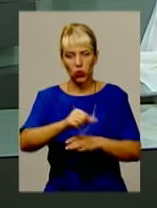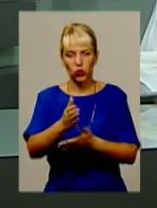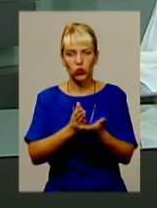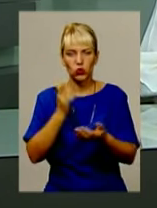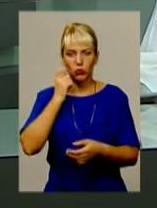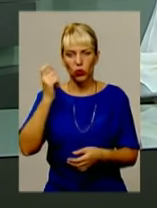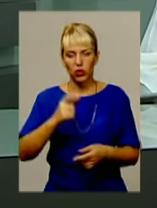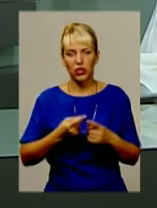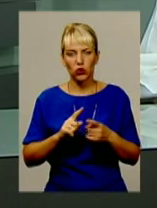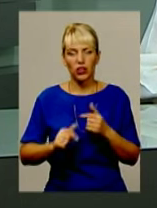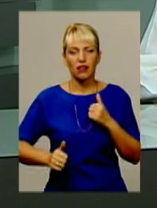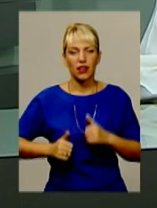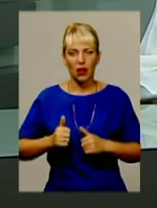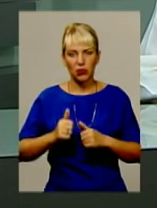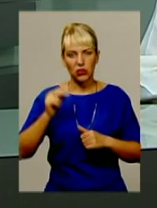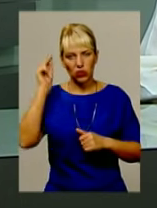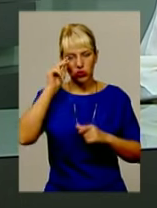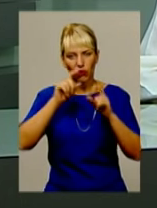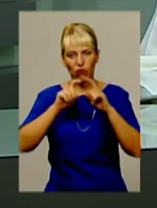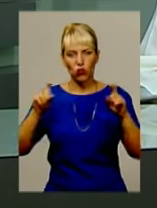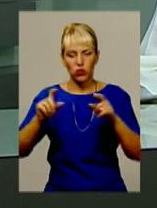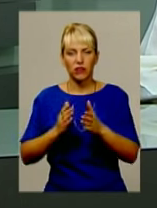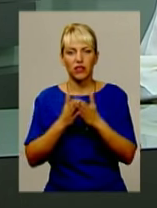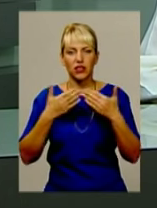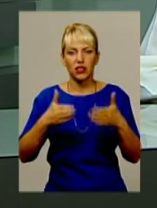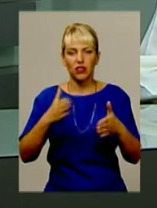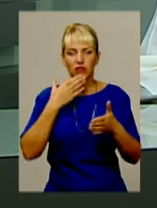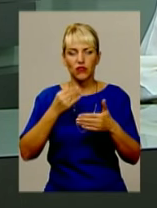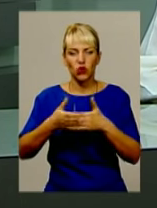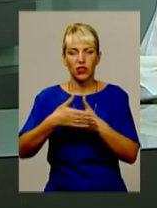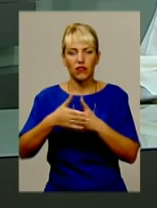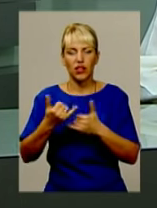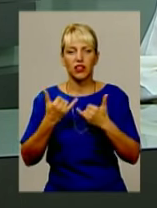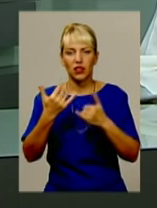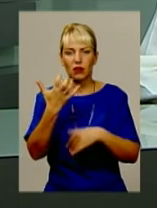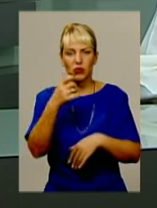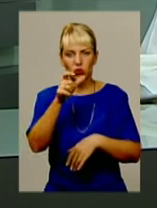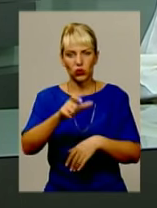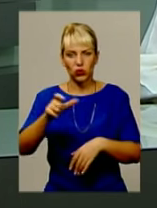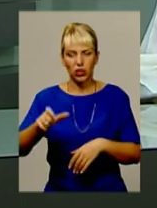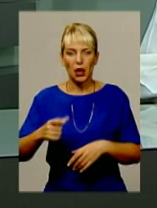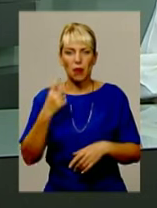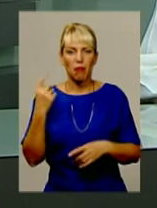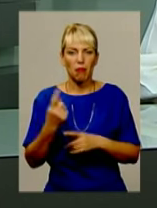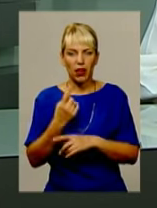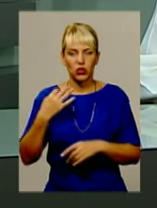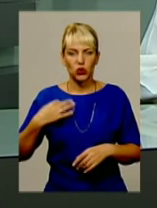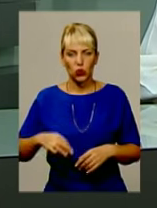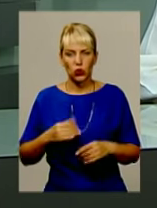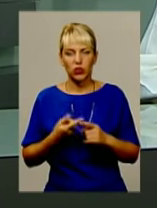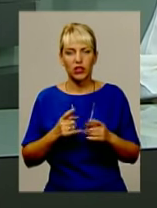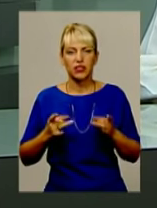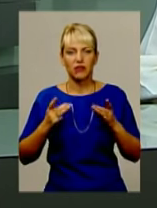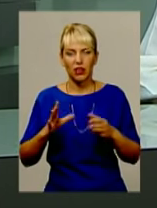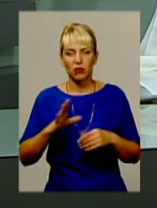Цього року найпрестижніший військовий вуз краю відчинив свої двері для п'яти сотень першокурсників. На вручистостях, присвячених Дню